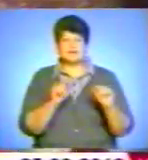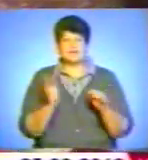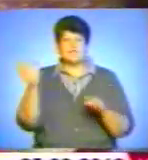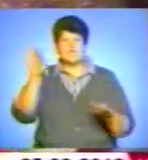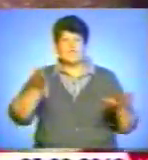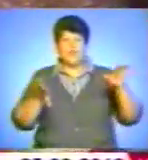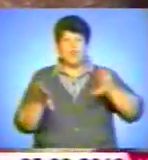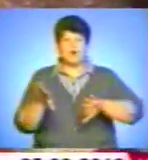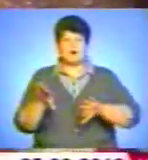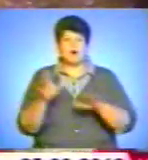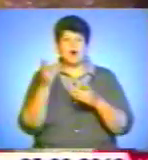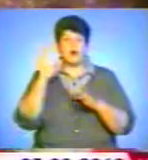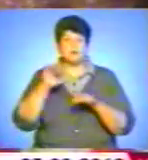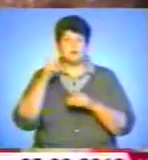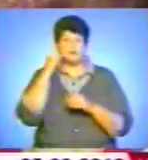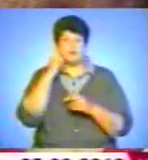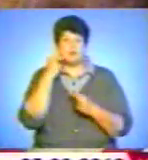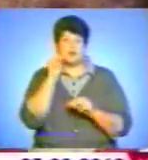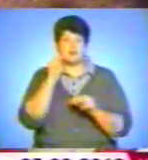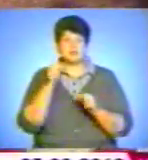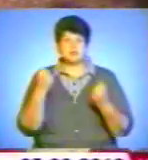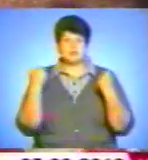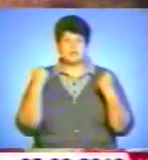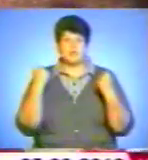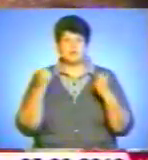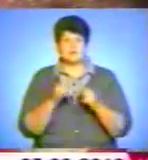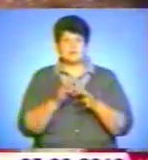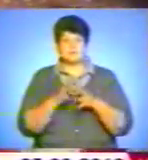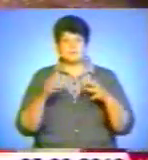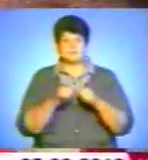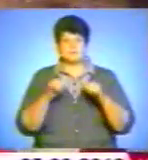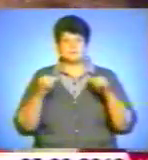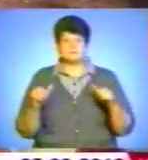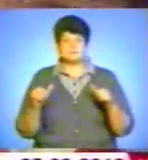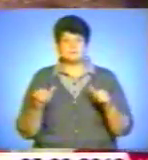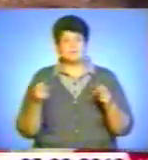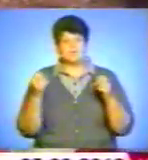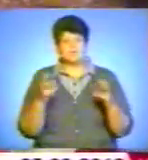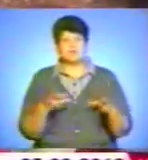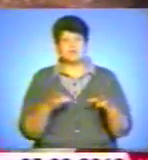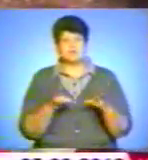десь, а потім подумав, що ліпше спорт, більш розвинніше. А чи є небезпечний цей спорт?